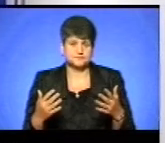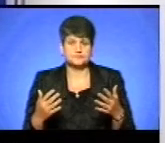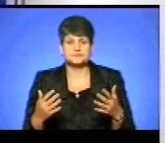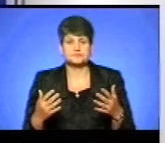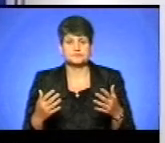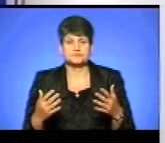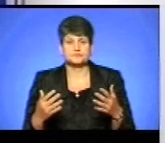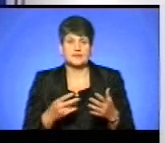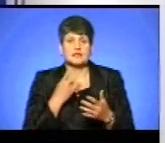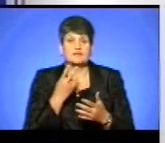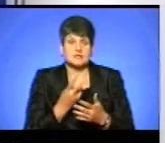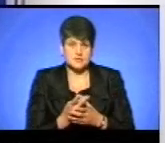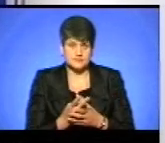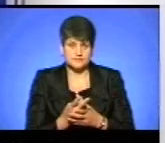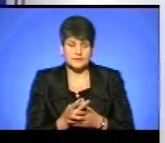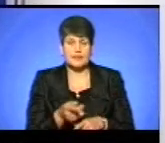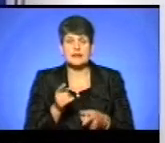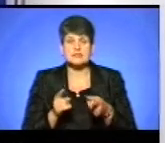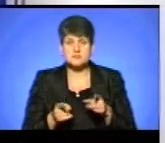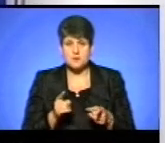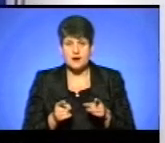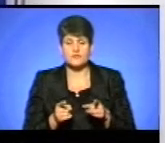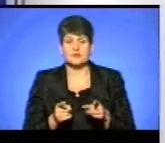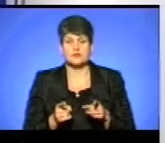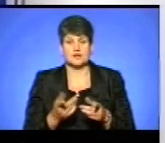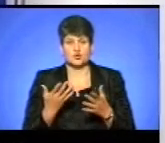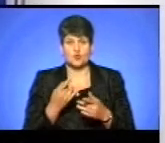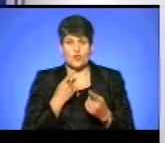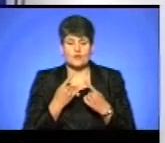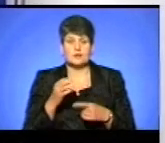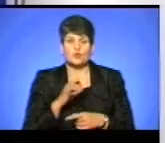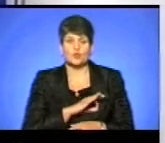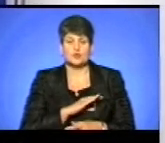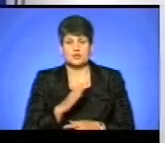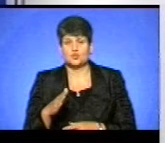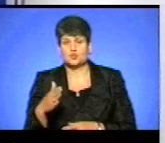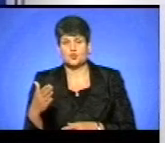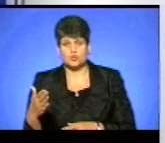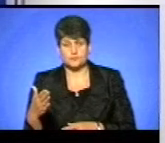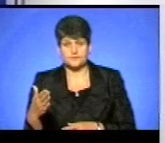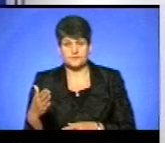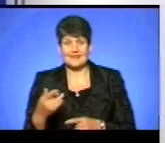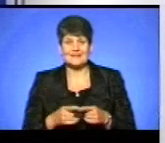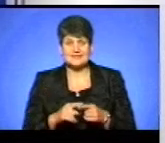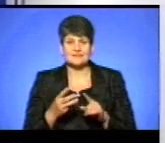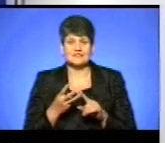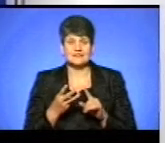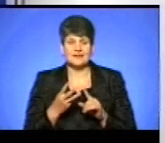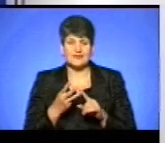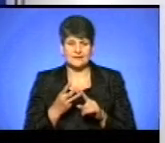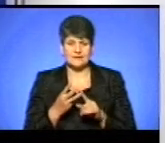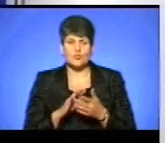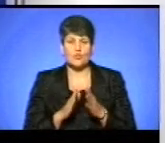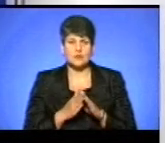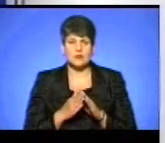Тобто, дивіться, насправді, якщо говорити про юридичну сторону, це вже третя інвестиційна угода по